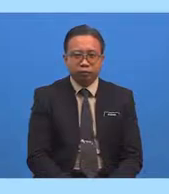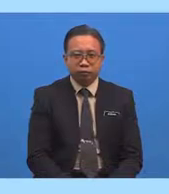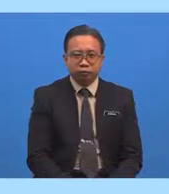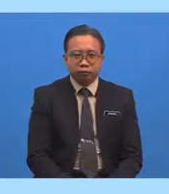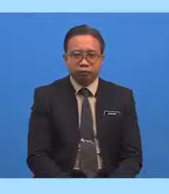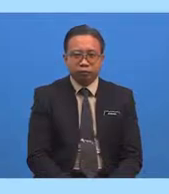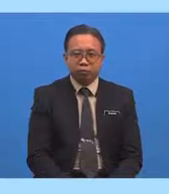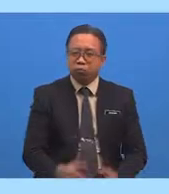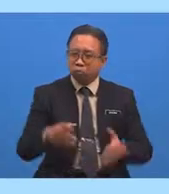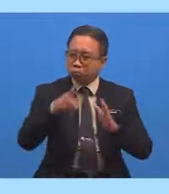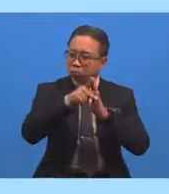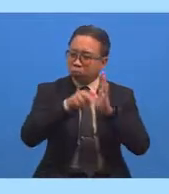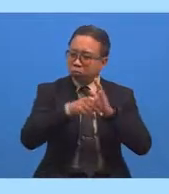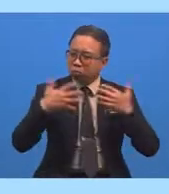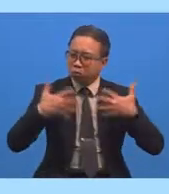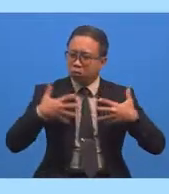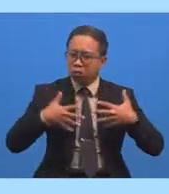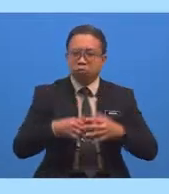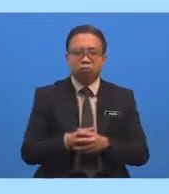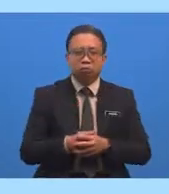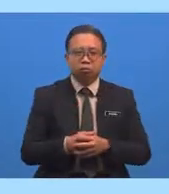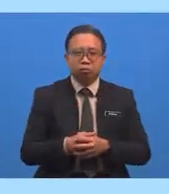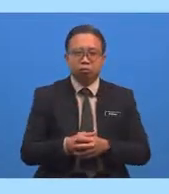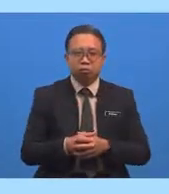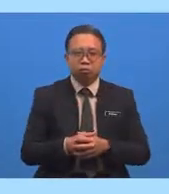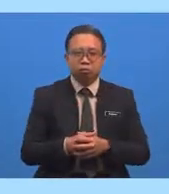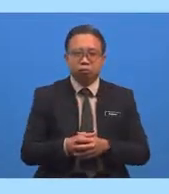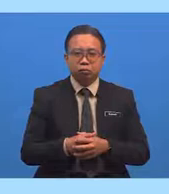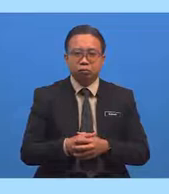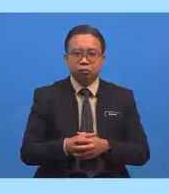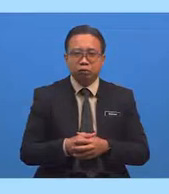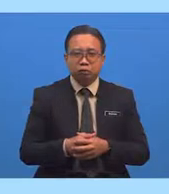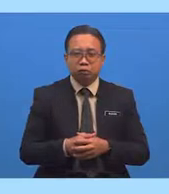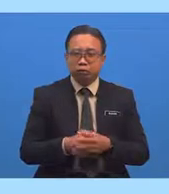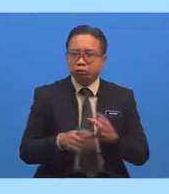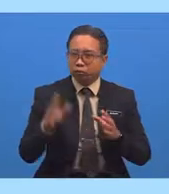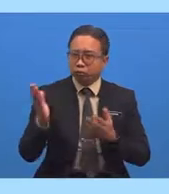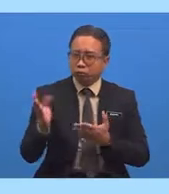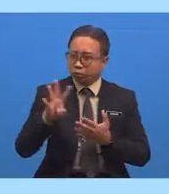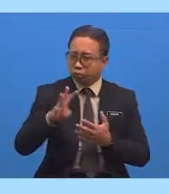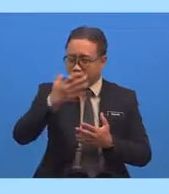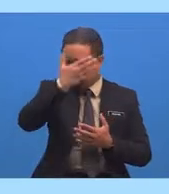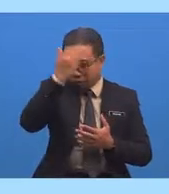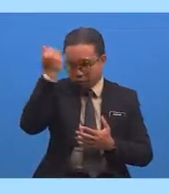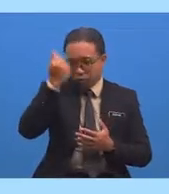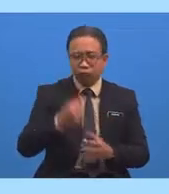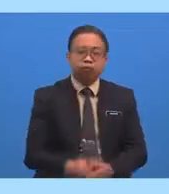Bermaksud Pengecut Al-Haramu Yang Bermaksud Nyanyu